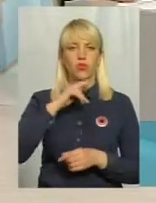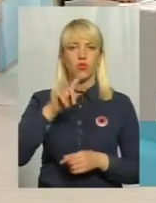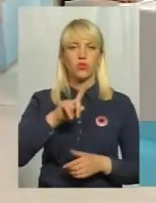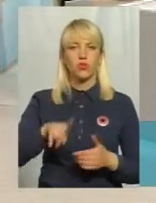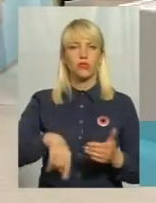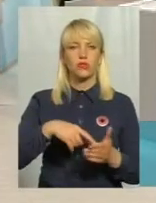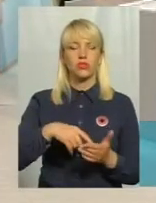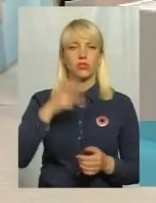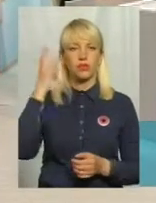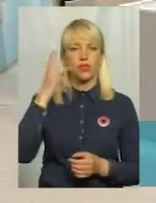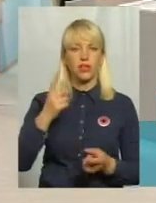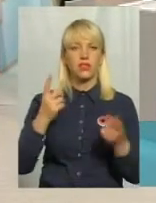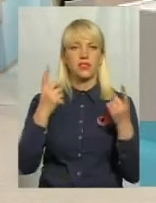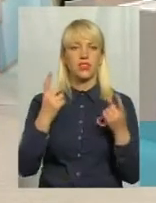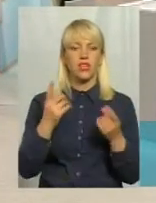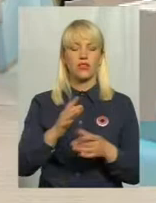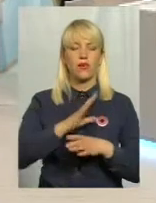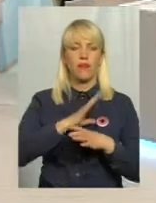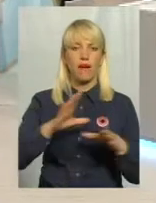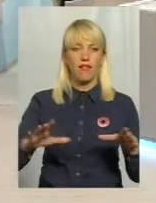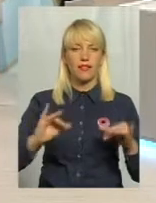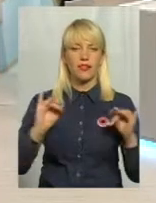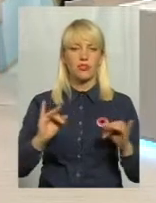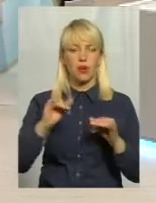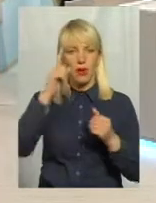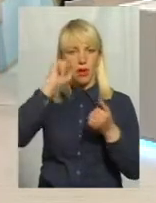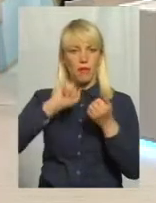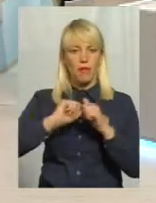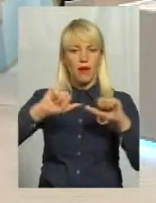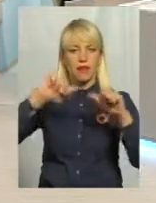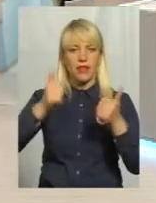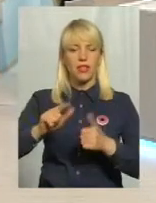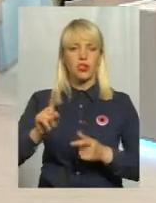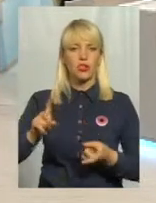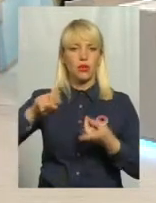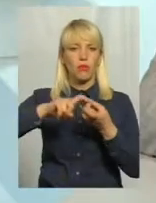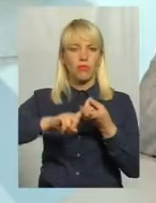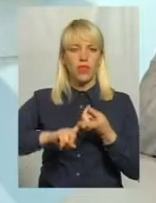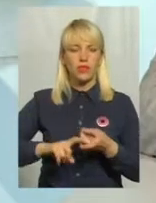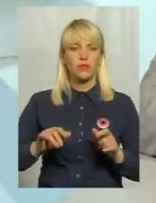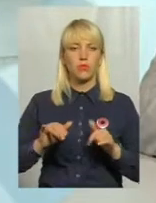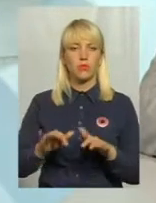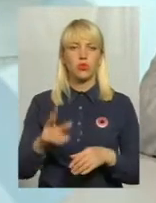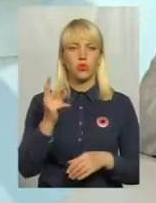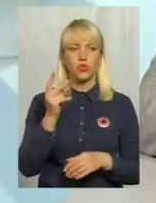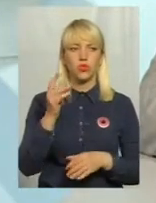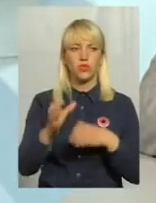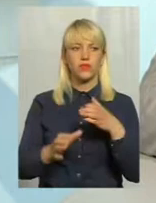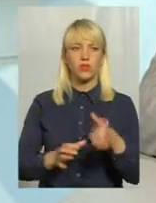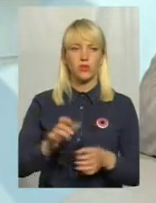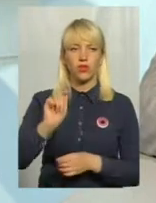Хмельницький надзвичайно багато історичними пам'ятками, особливо, що пов'язані з подіями Другої світової війни.